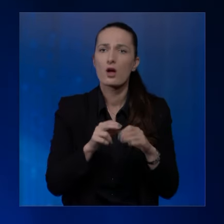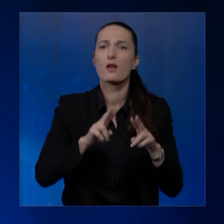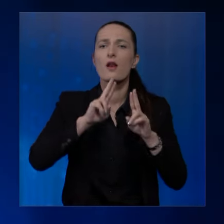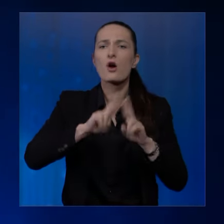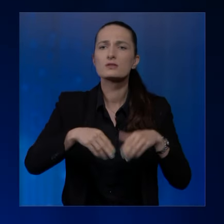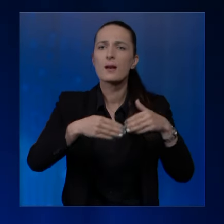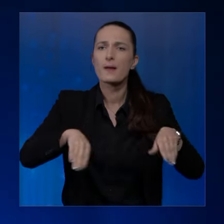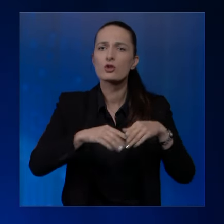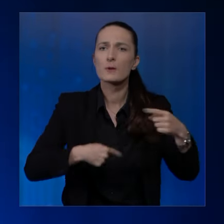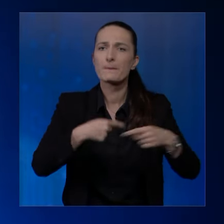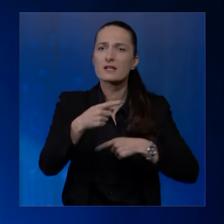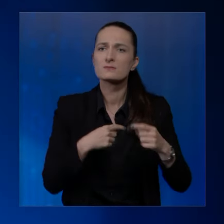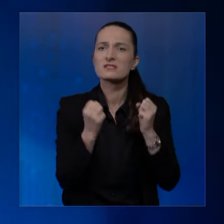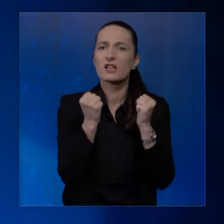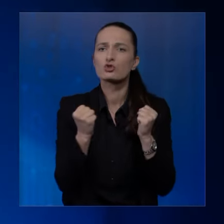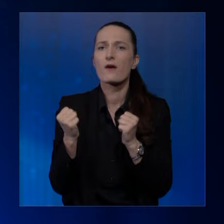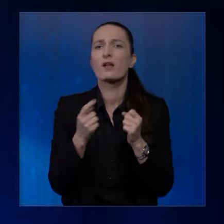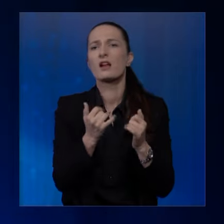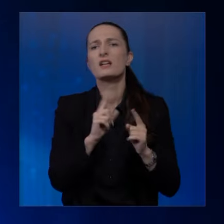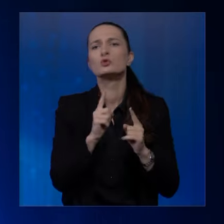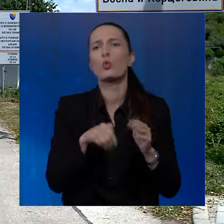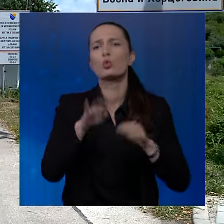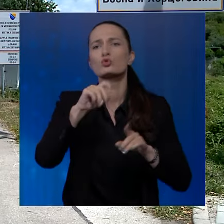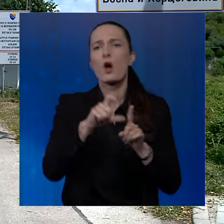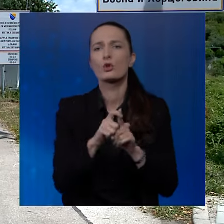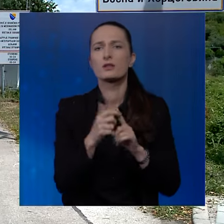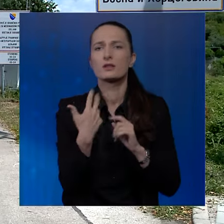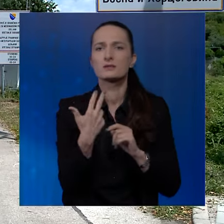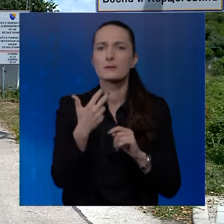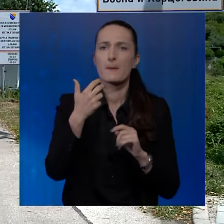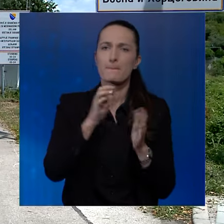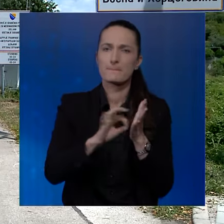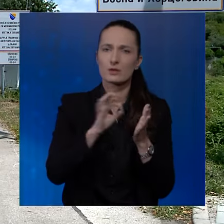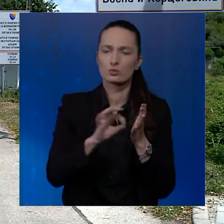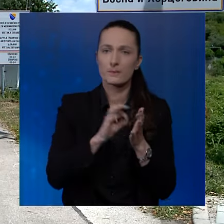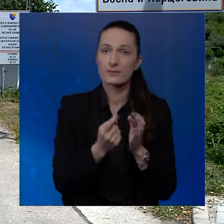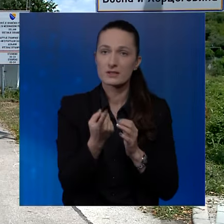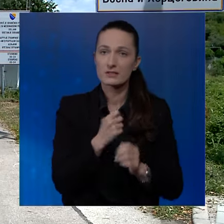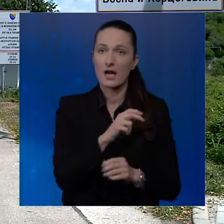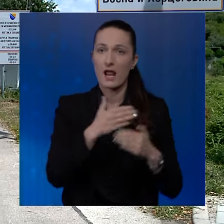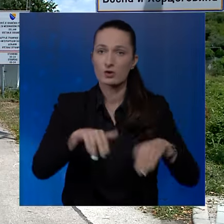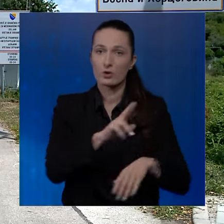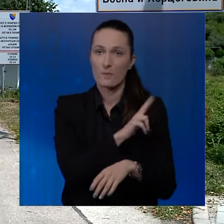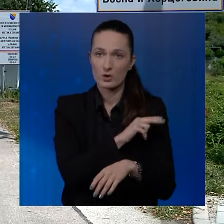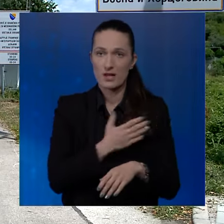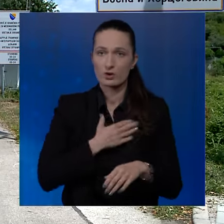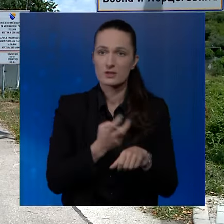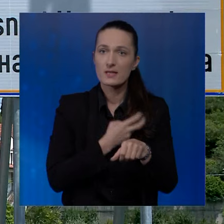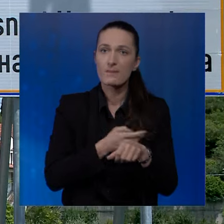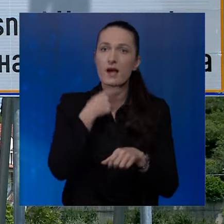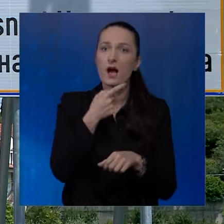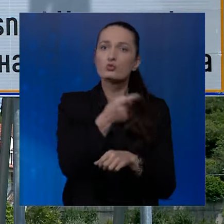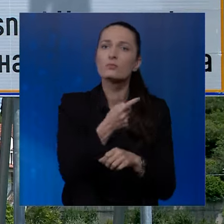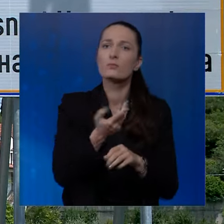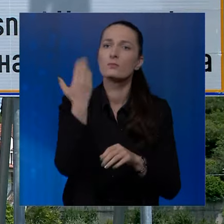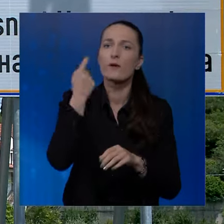prijelazima zadržavanje za sada nisu duža od 30 minuta. Iz granične policije naše zemlje kažu da je proteklog vikenda zabilježano